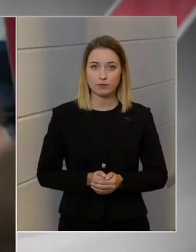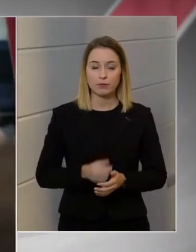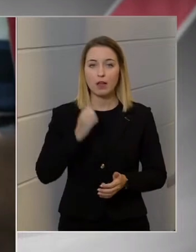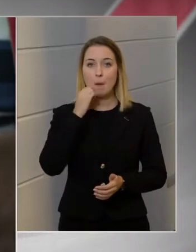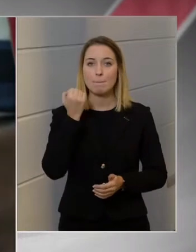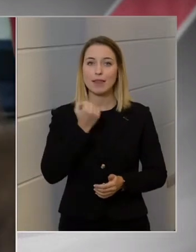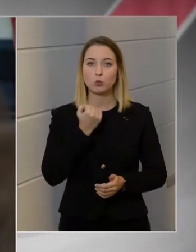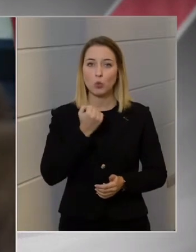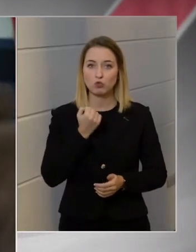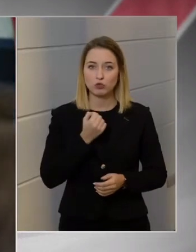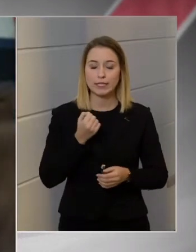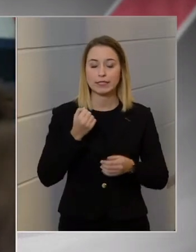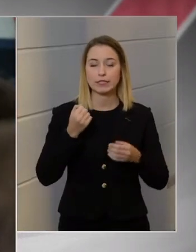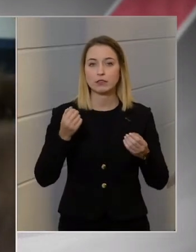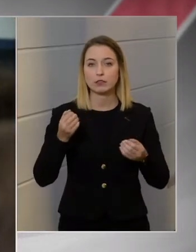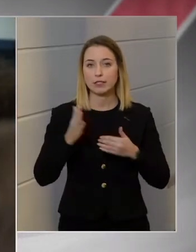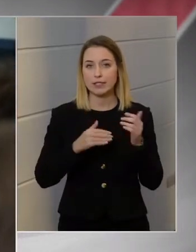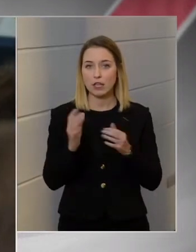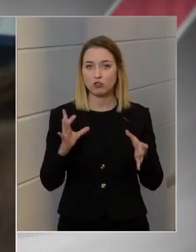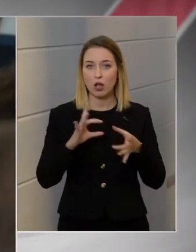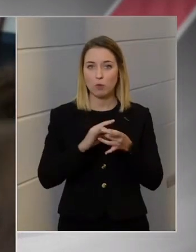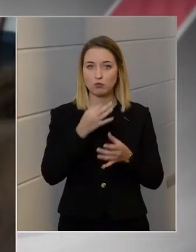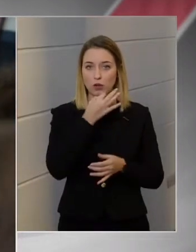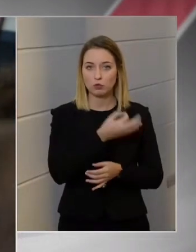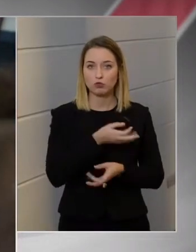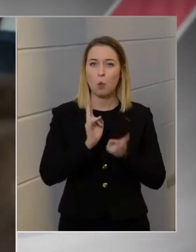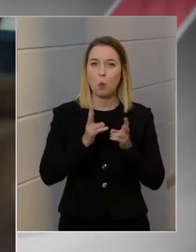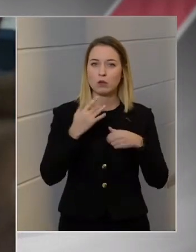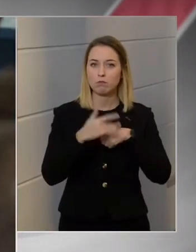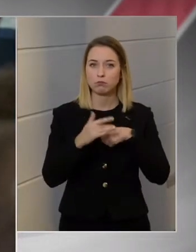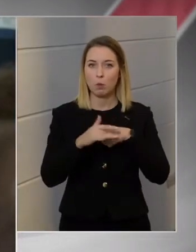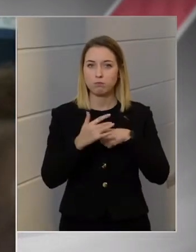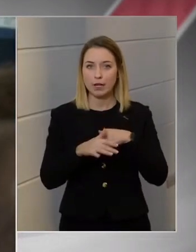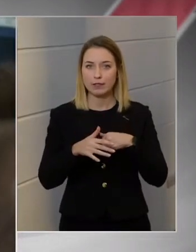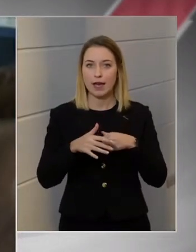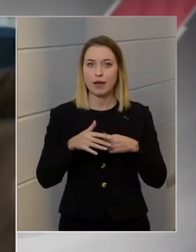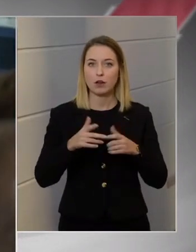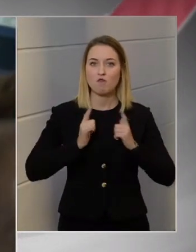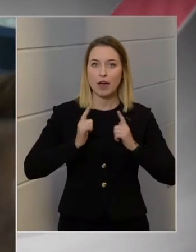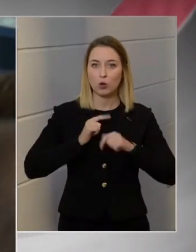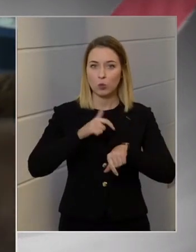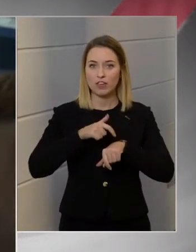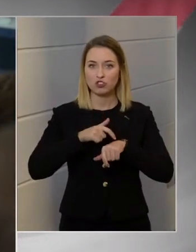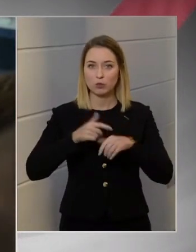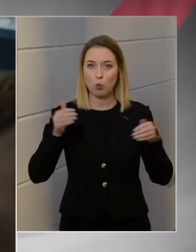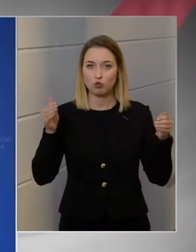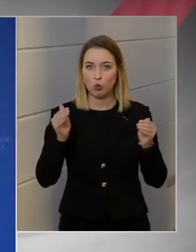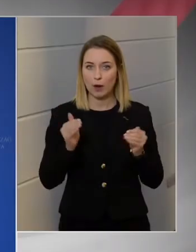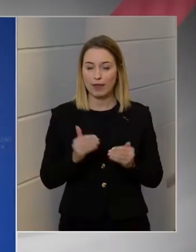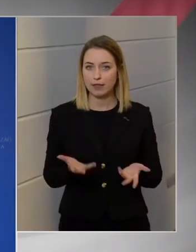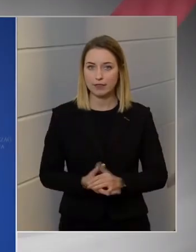kezelésekkel kapcsolatos, hogy hogyan próbálják csökkenteni a várakozási időt?